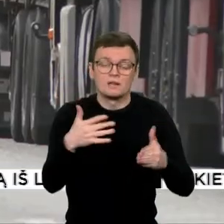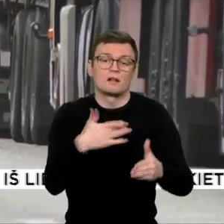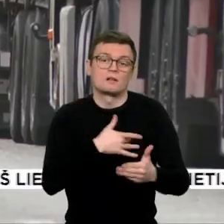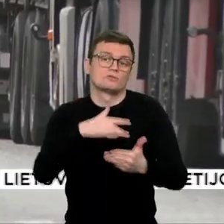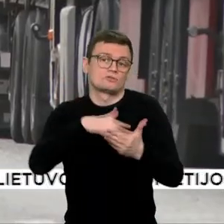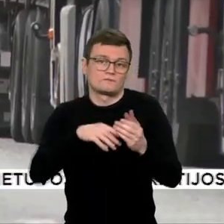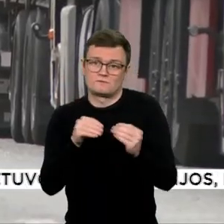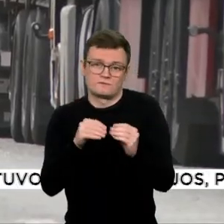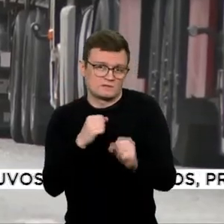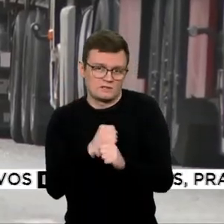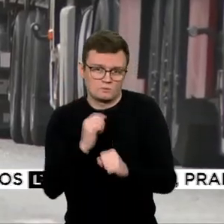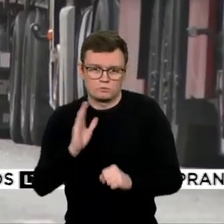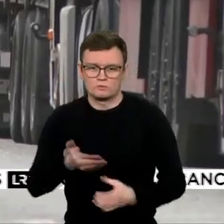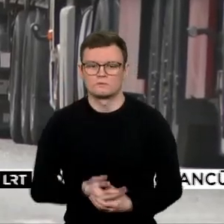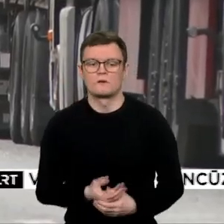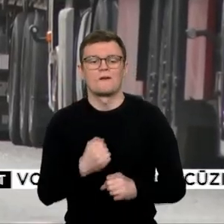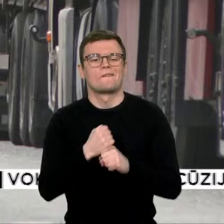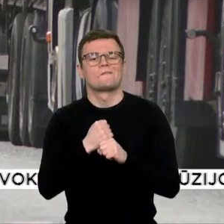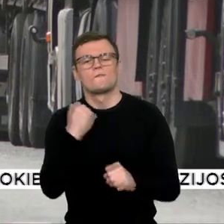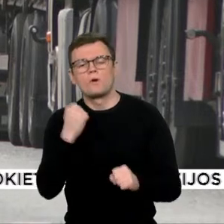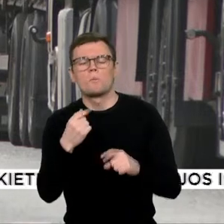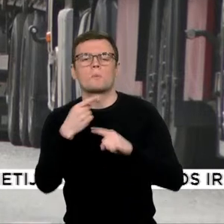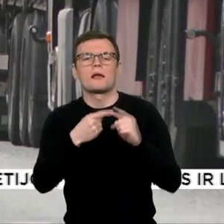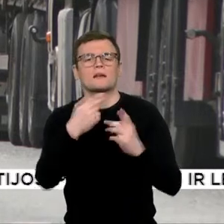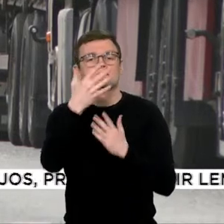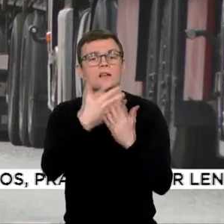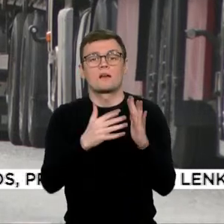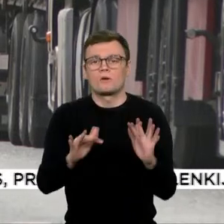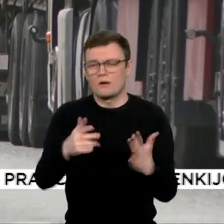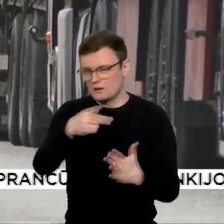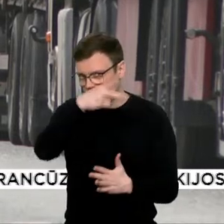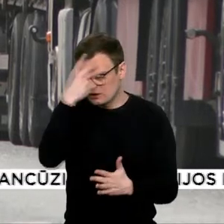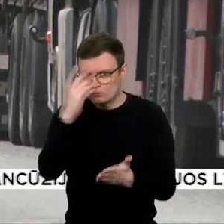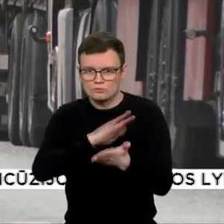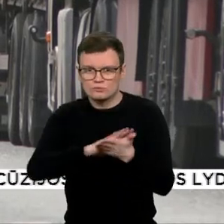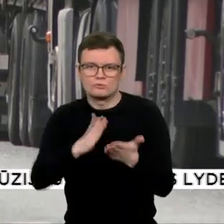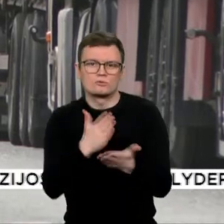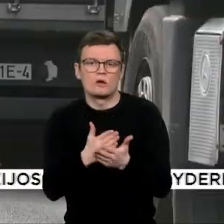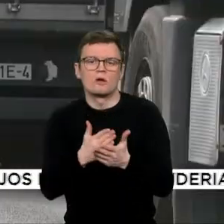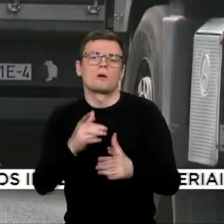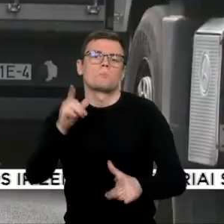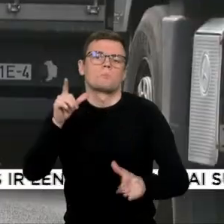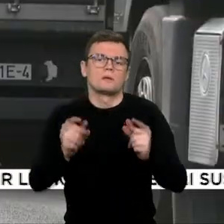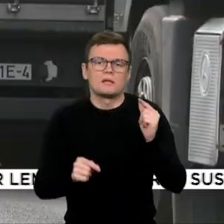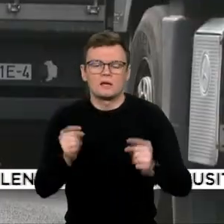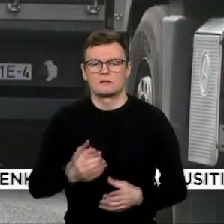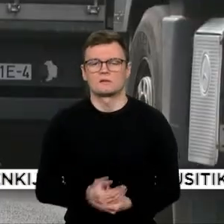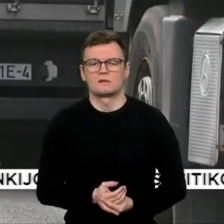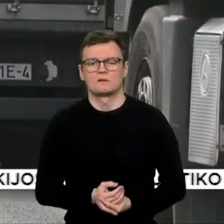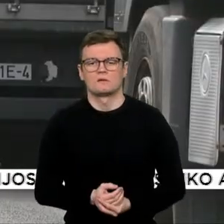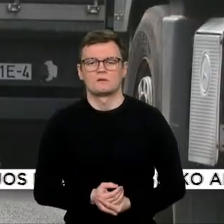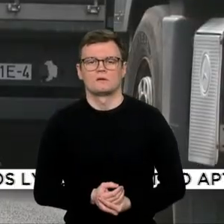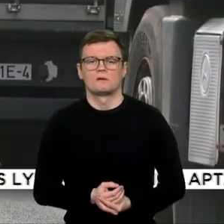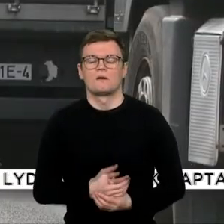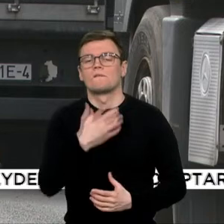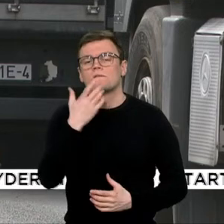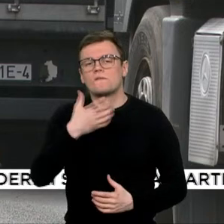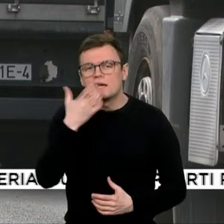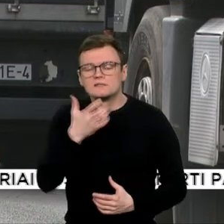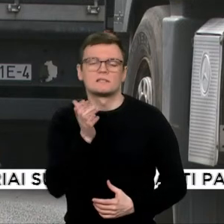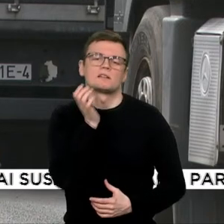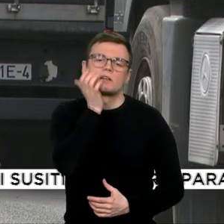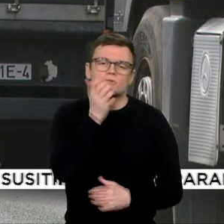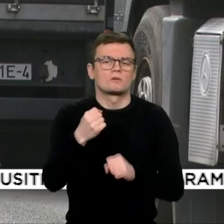toliau. Draudžiamui vežti prekius sąrašę ir lietuviškos kilmės prekės. Pienas ir kondensuotas pienas, vaisiai riešutai, kava, vaisio sultis, vanduo,